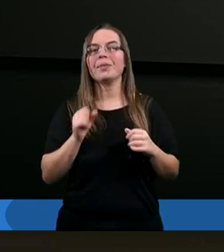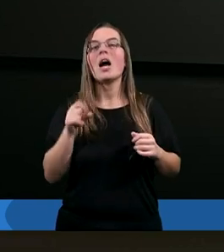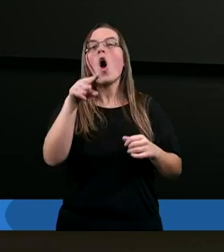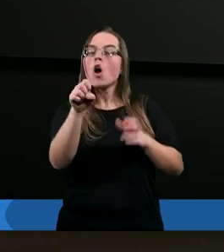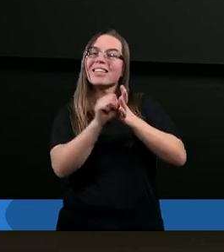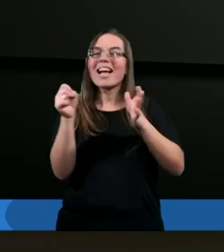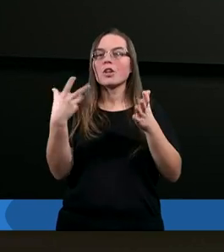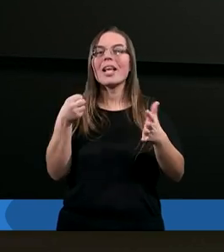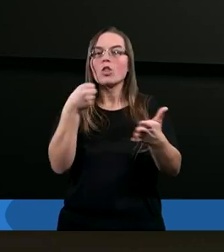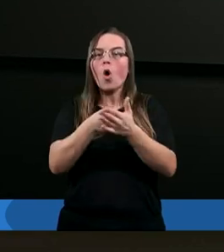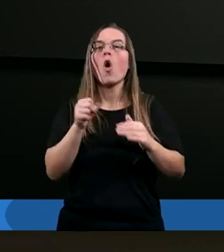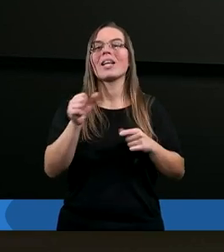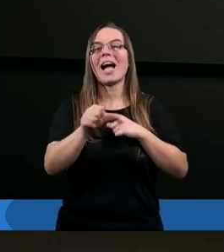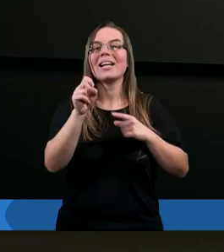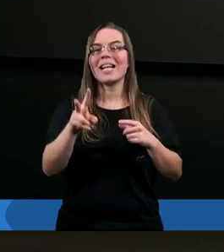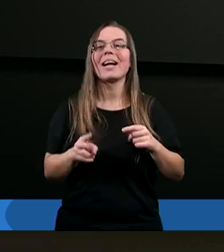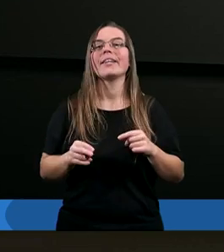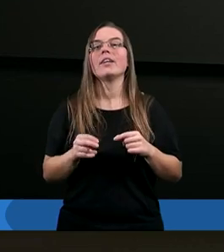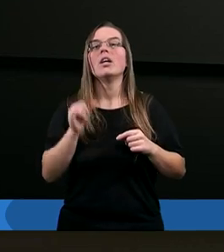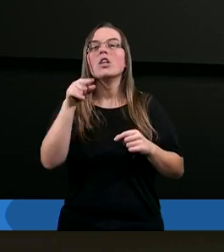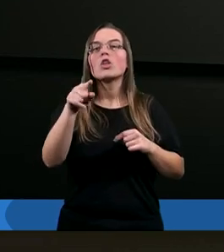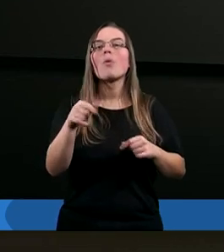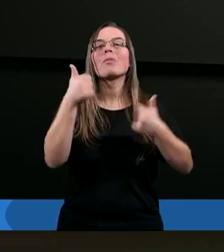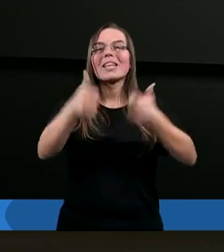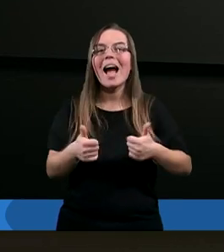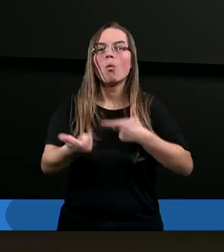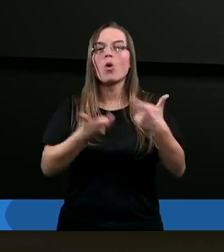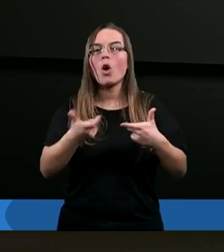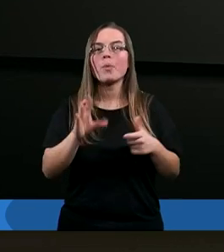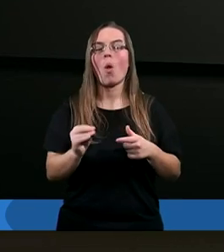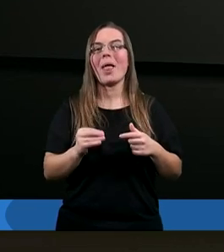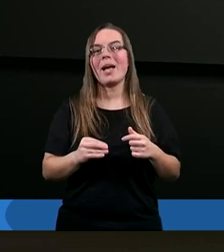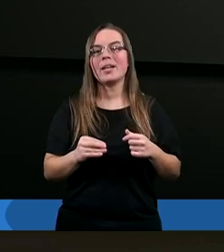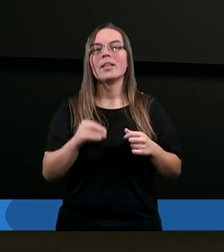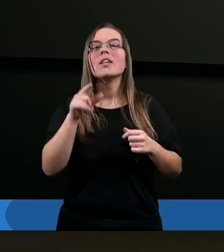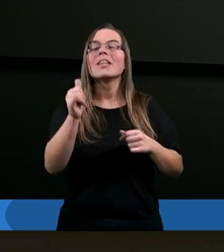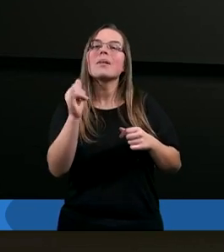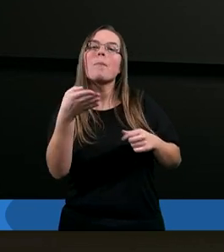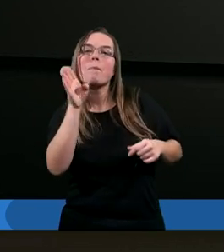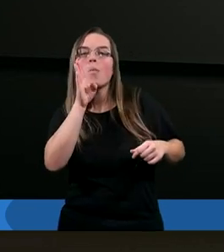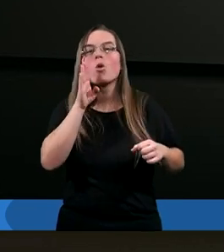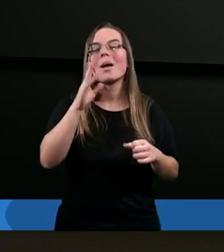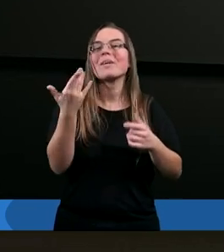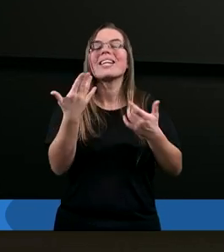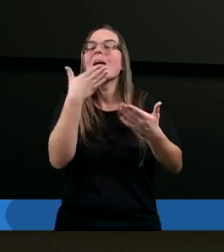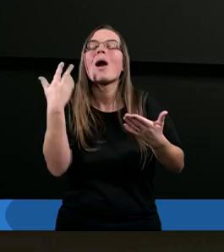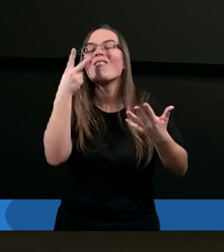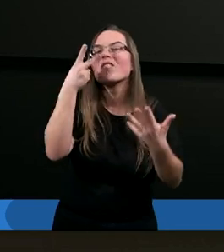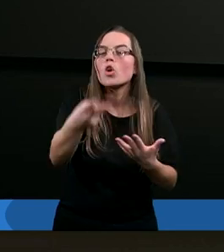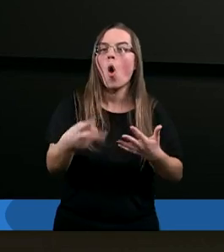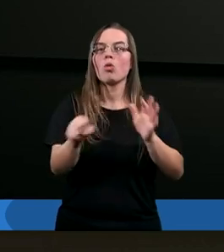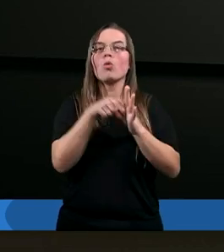nie do końca, nie do końca, on nie wiedział, co się stało. Nie wiedział, dlaczego spadły na niego te nieszczęścia. Nie miał wglądu